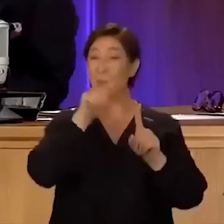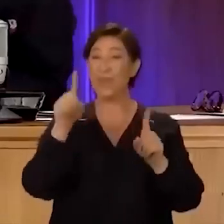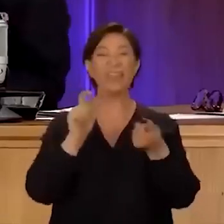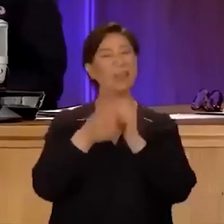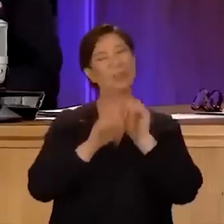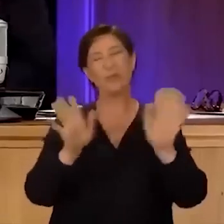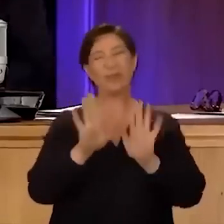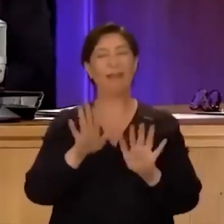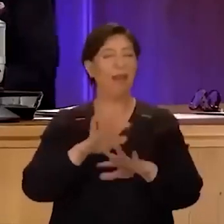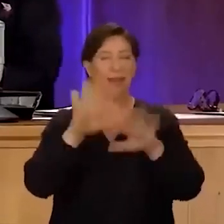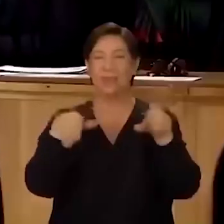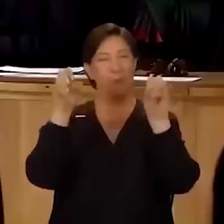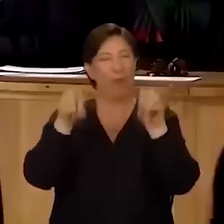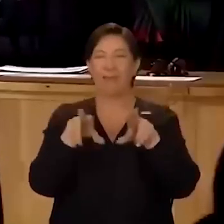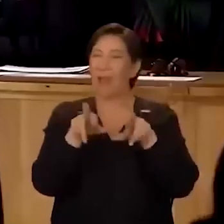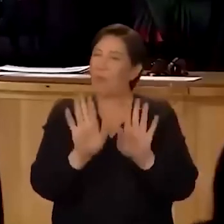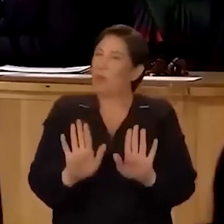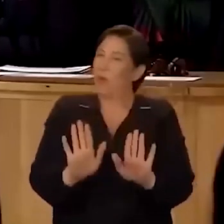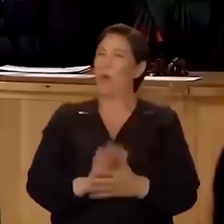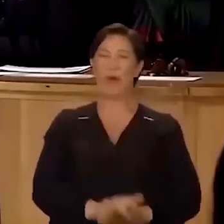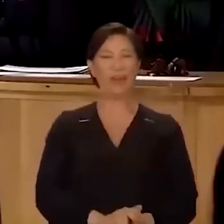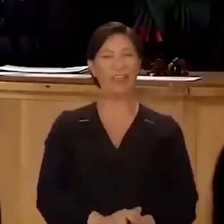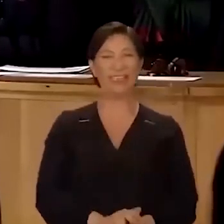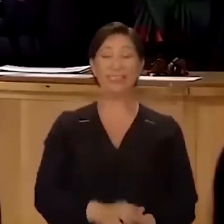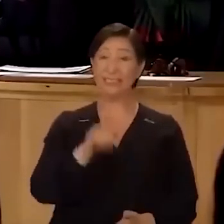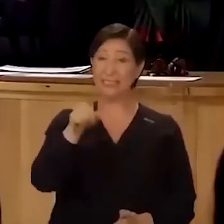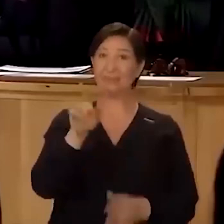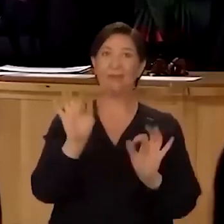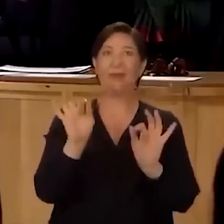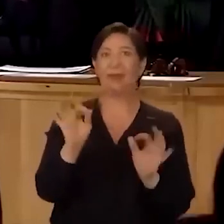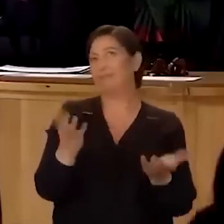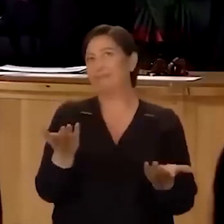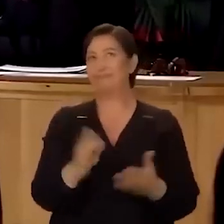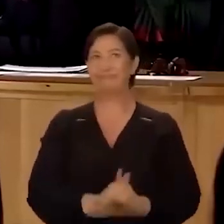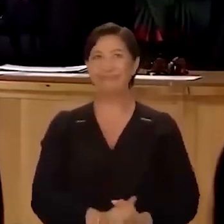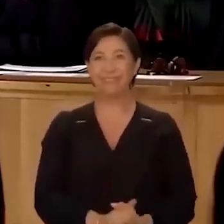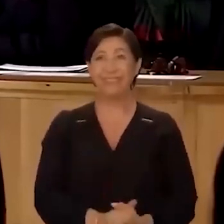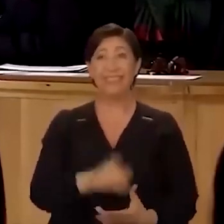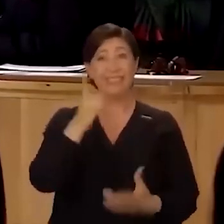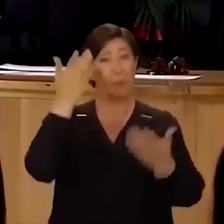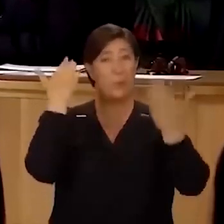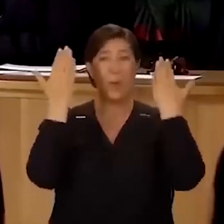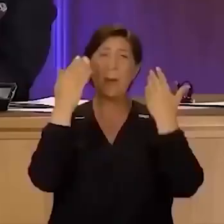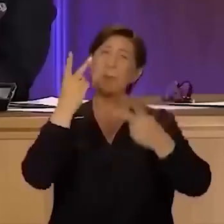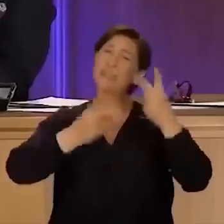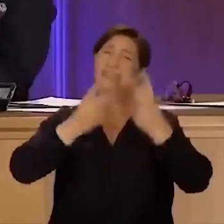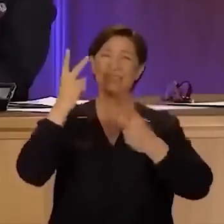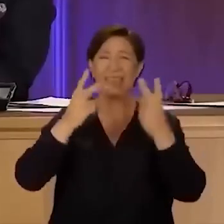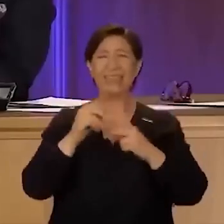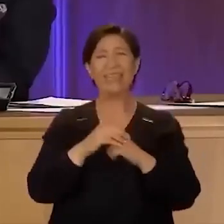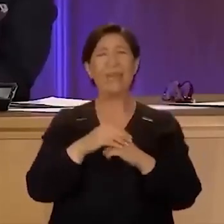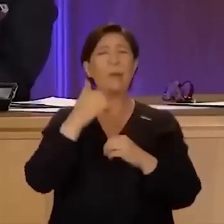değiştirmedik. Her şey bıraktığın gibi duruyor. Öyle mi? Sen de öyle valla. Evet valla. Saçlarımı boyuyorum birazcık.